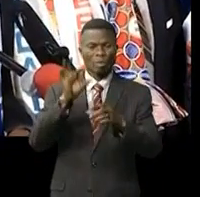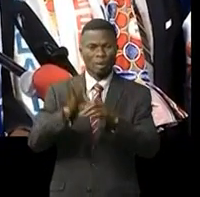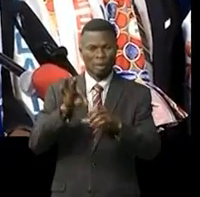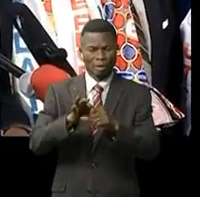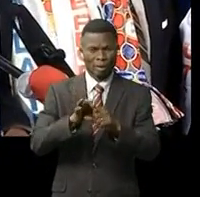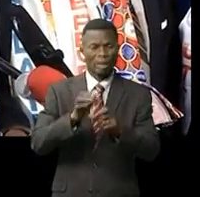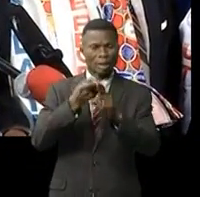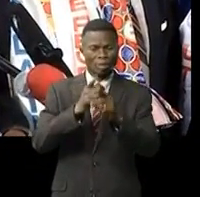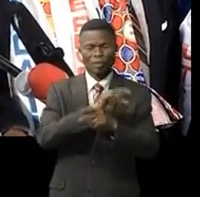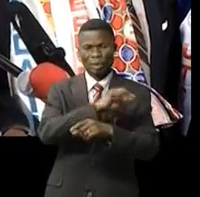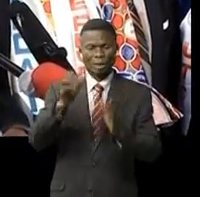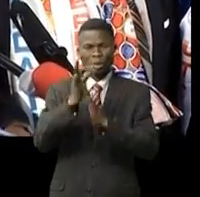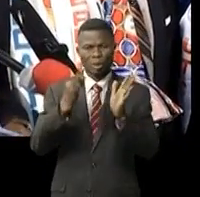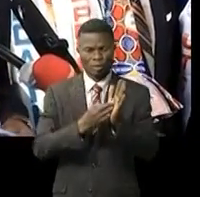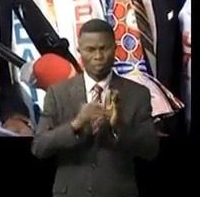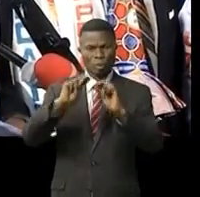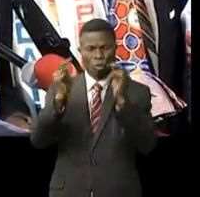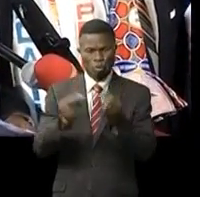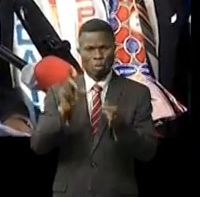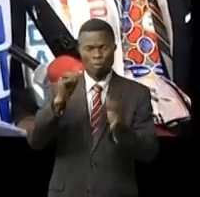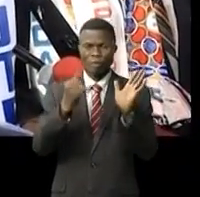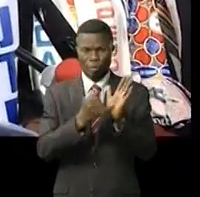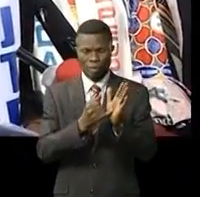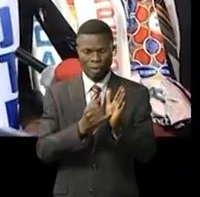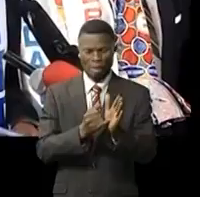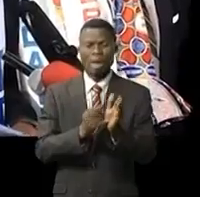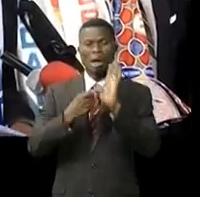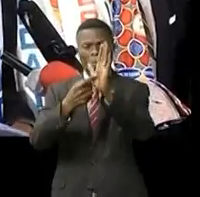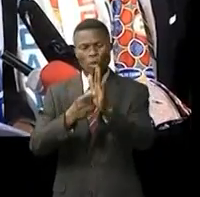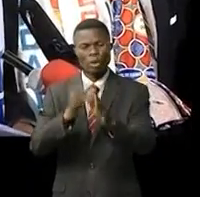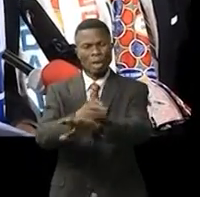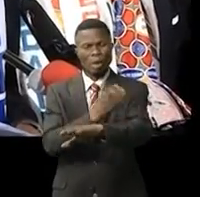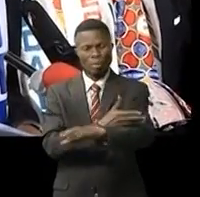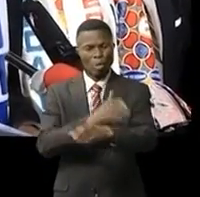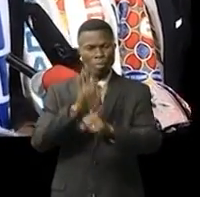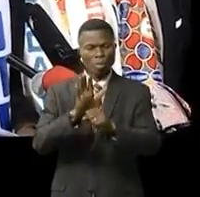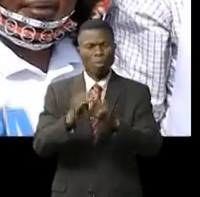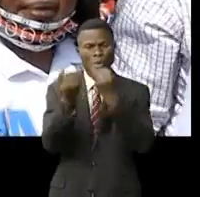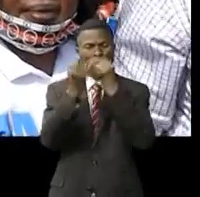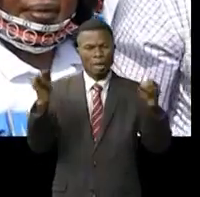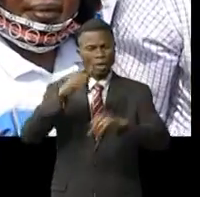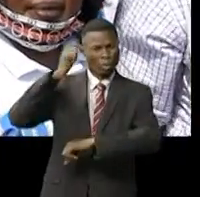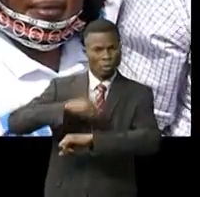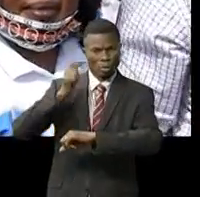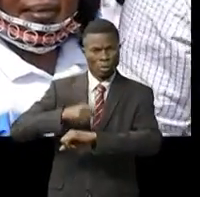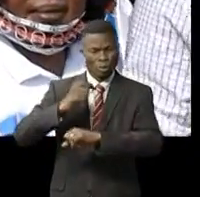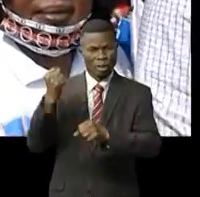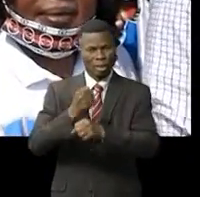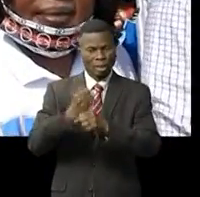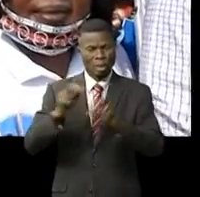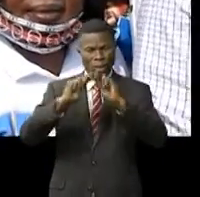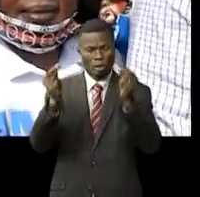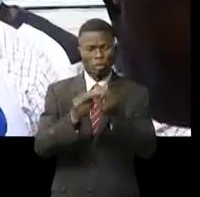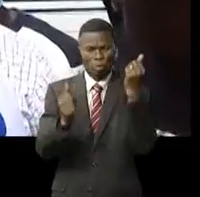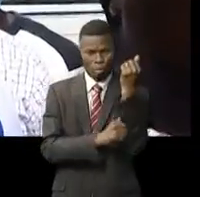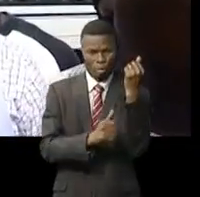2018. Le G26 note des avancées significatives en matière d'indépendance de la justice qui fut au service d'un groupe d